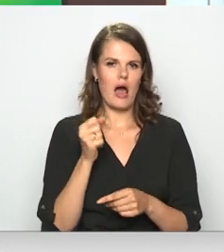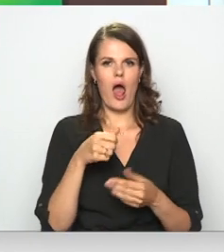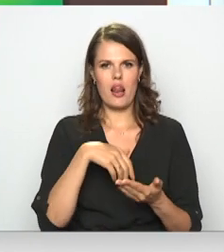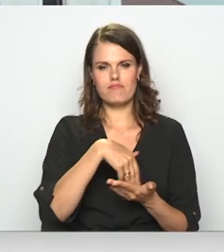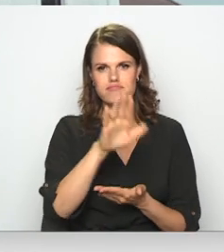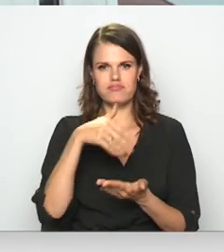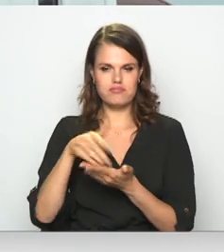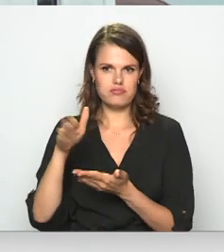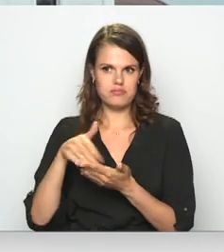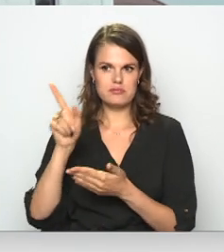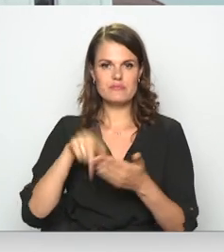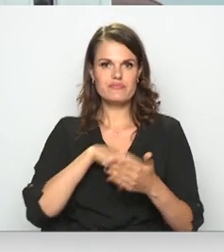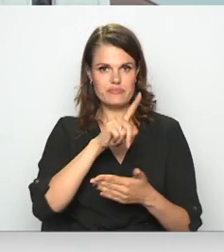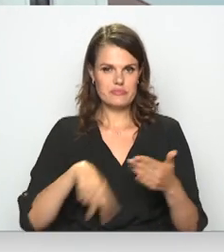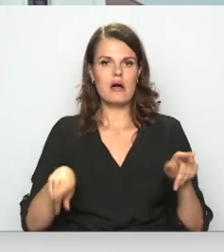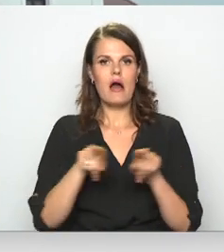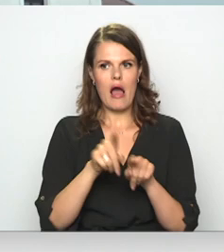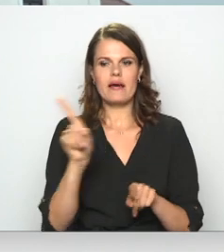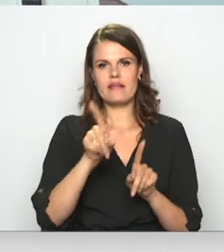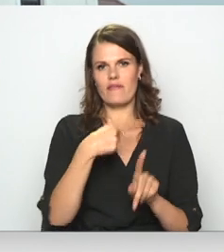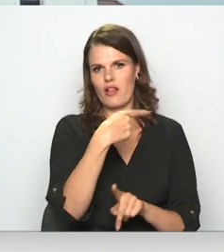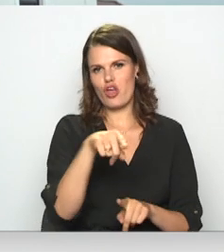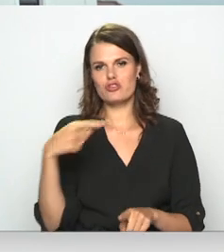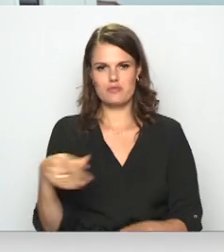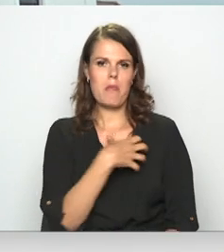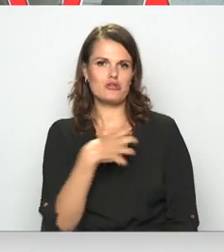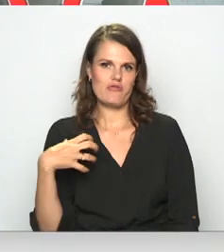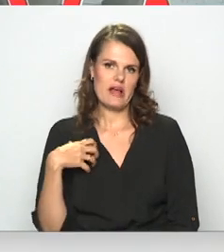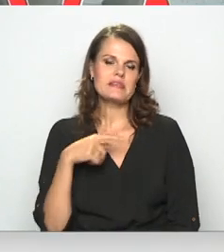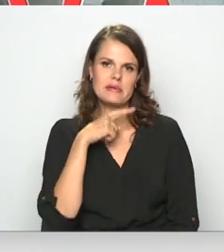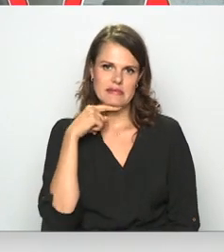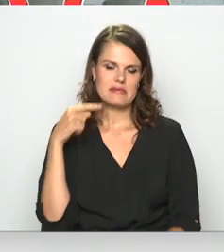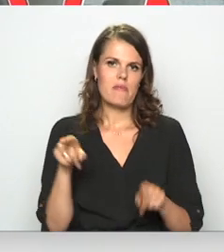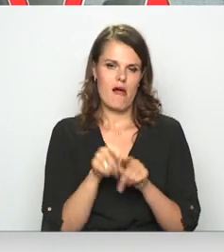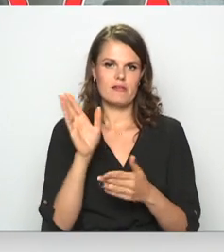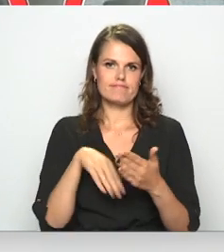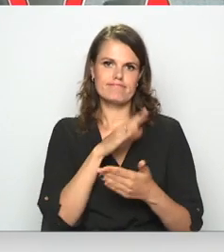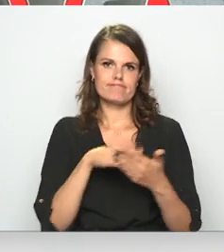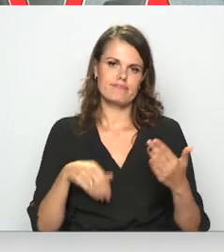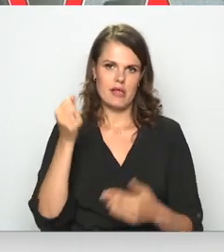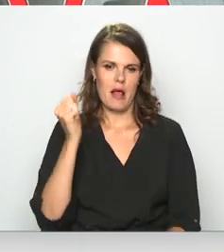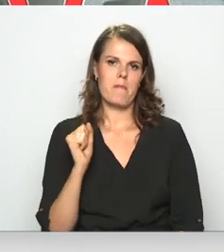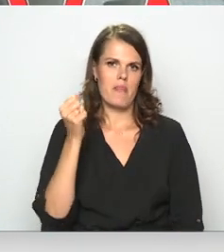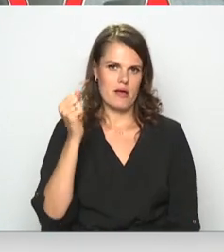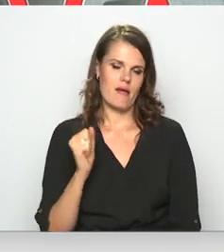iegūmas, bet citiem pūstu un nelaim, ir vēl vairākām pašvaldībām. Sandra Leitāni, Andrs Pāns, ReTV